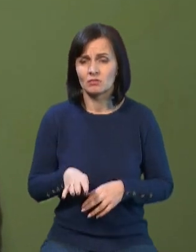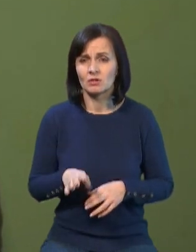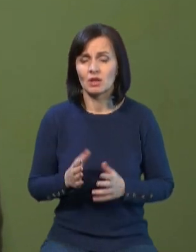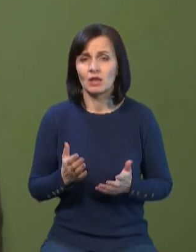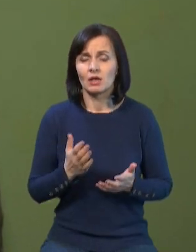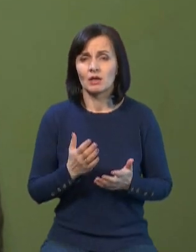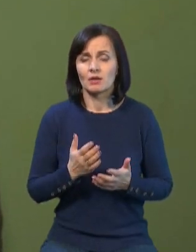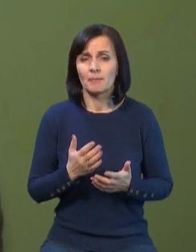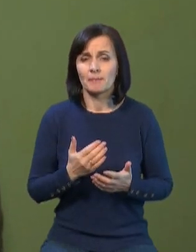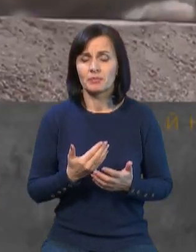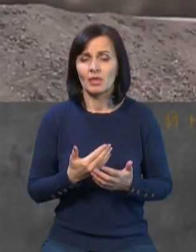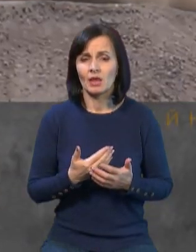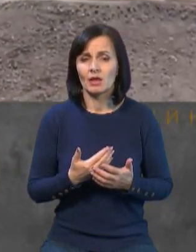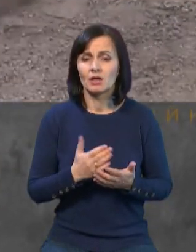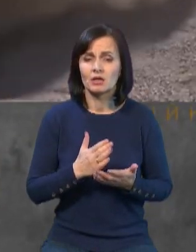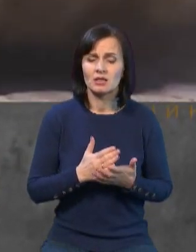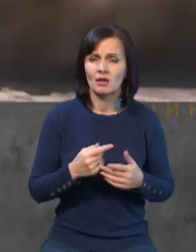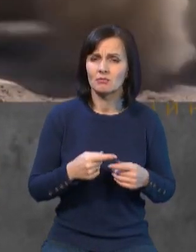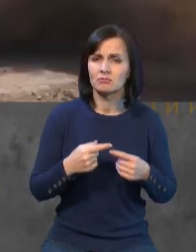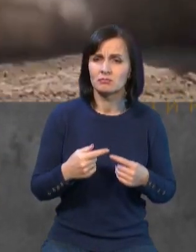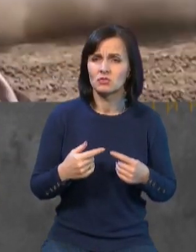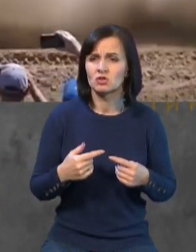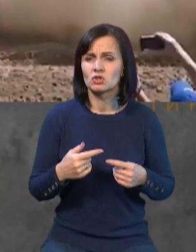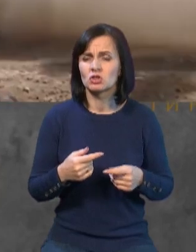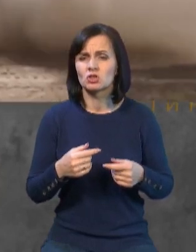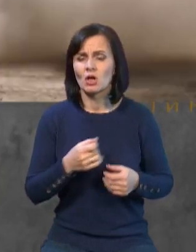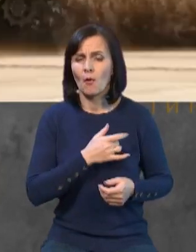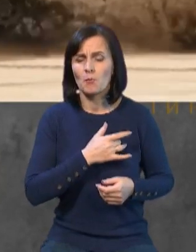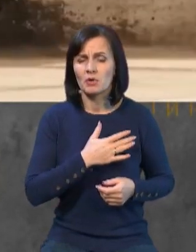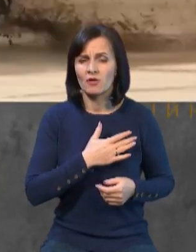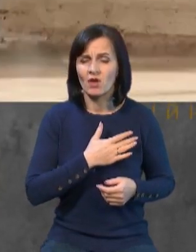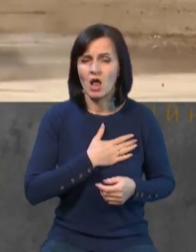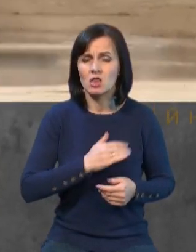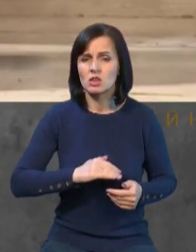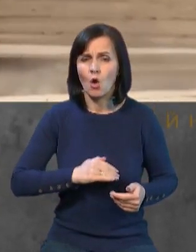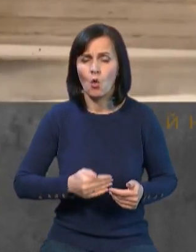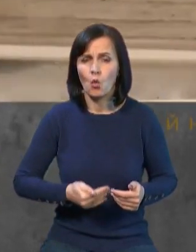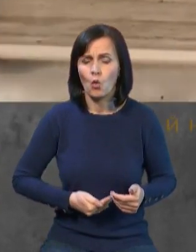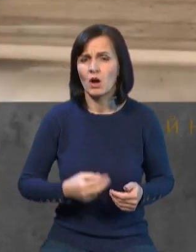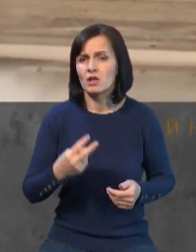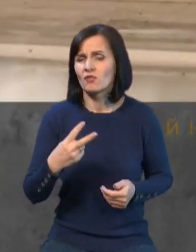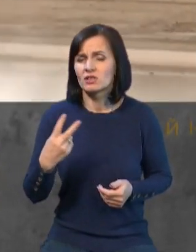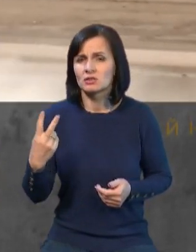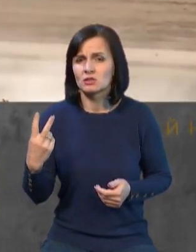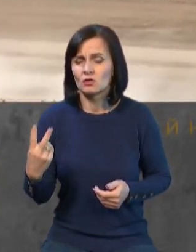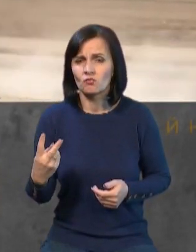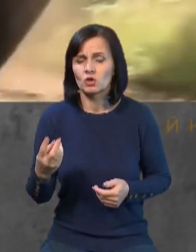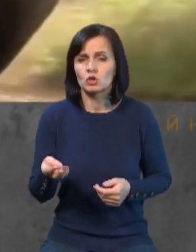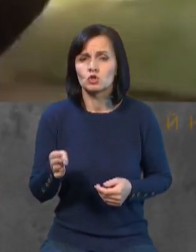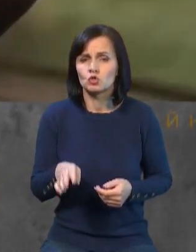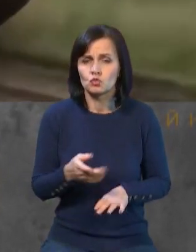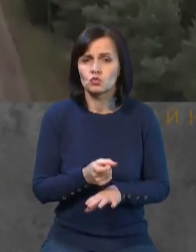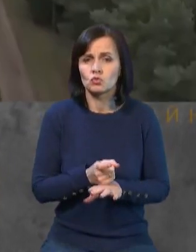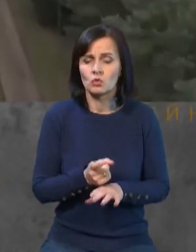Белланс», там вже 50 одиниців. Є на складах навіть приватних компаній, такі як «Рейнметал», там 22 одиниці. Але тут